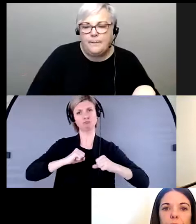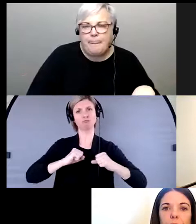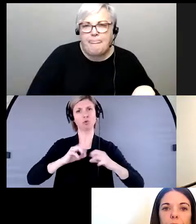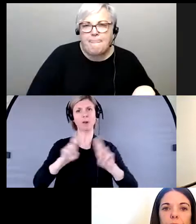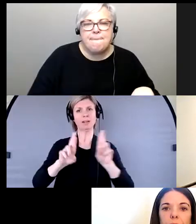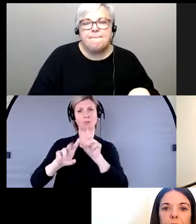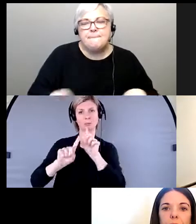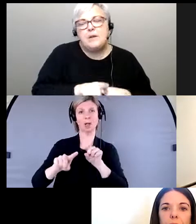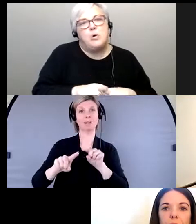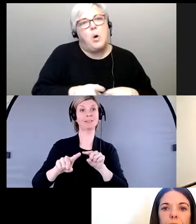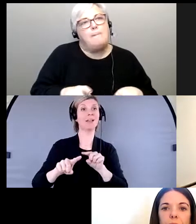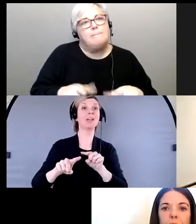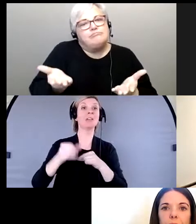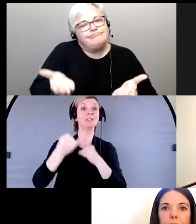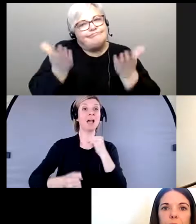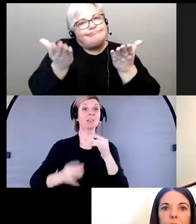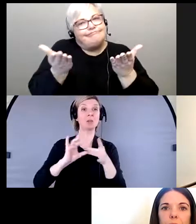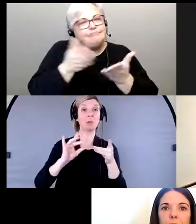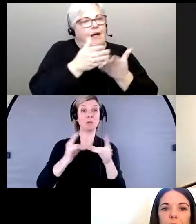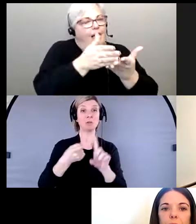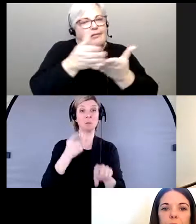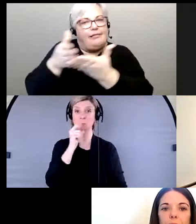augmenter un peu la distribution d'aide.